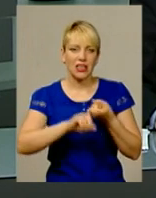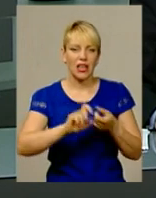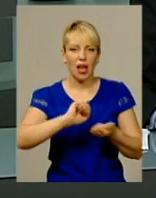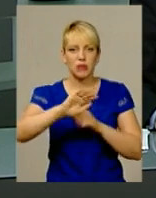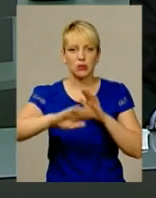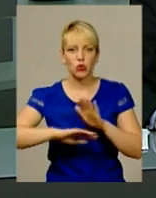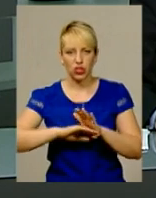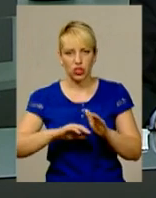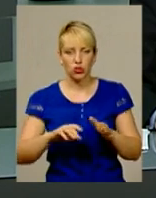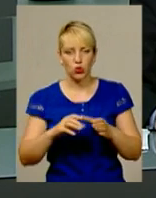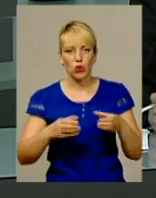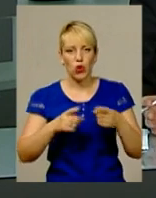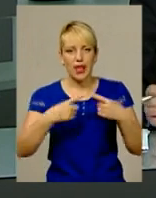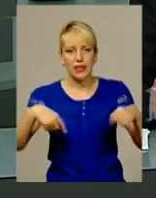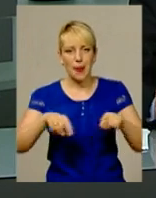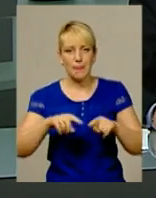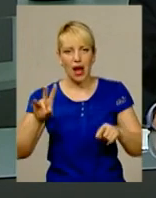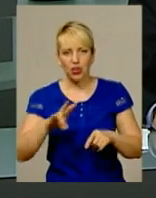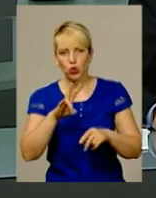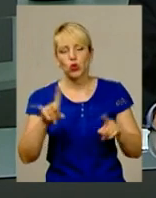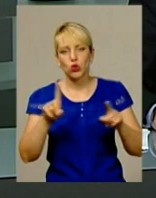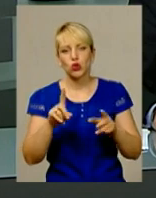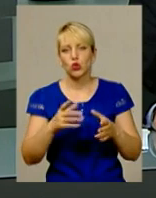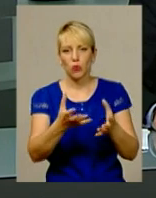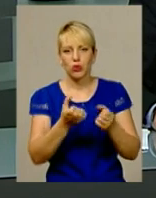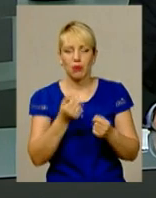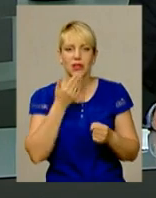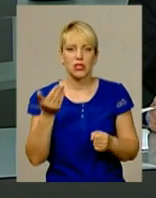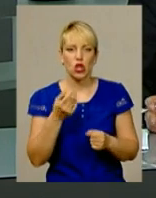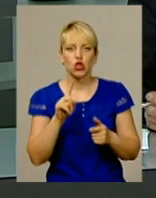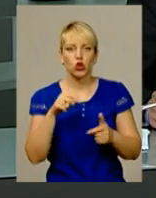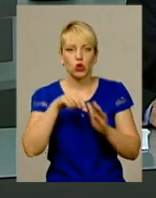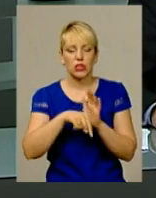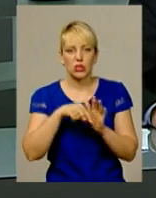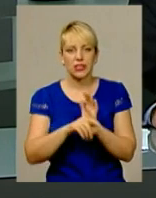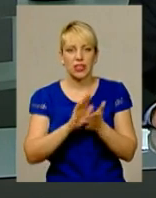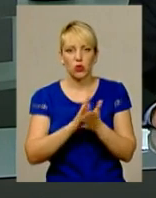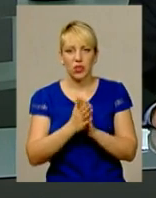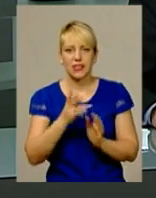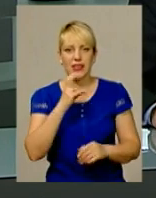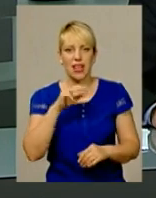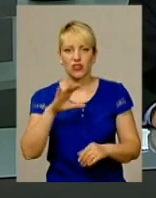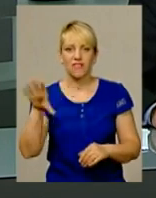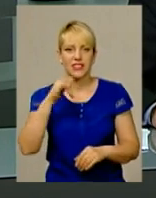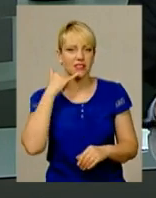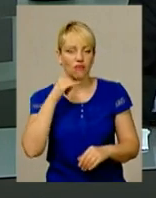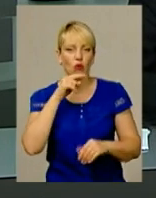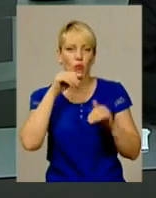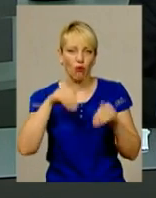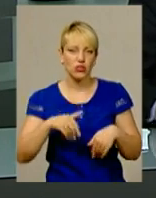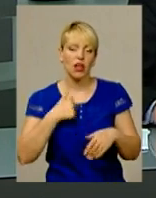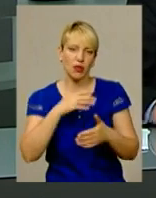-Подільською єпархією, аби отримати коментар стосовно ситуації у Нестерівцях. Однак всі телефони мовчали, та ми і